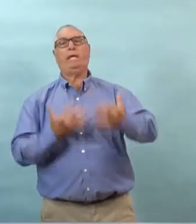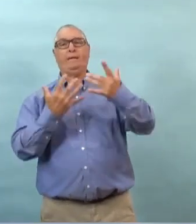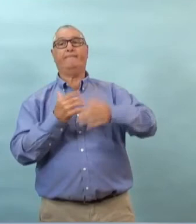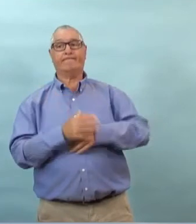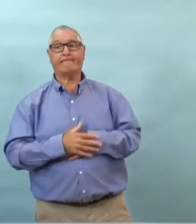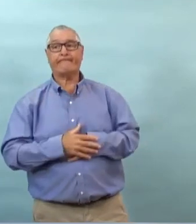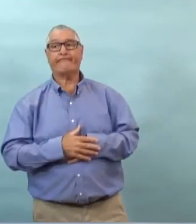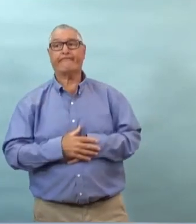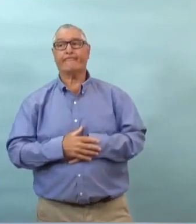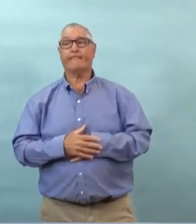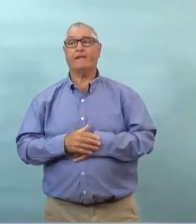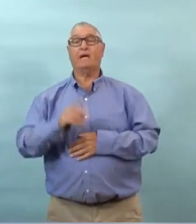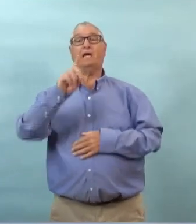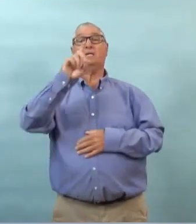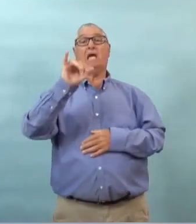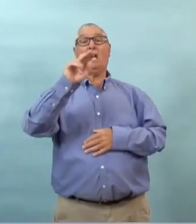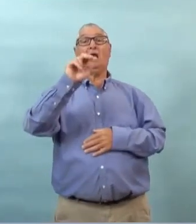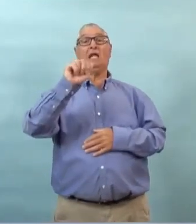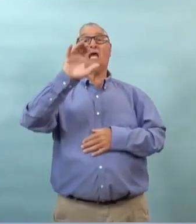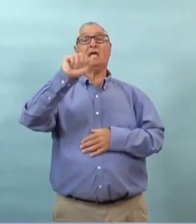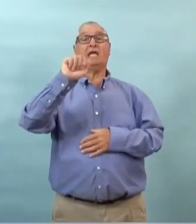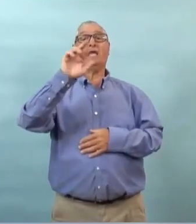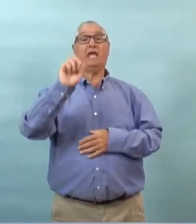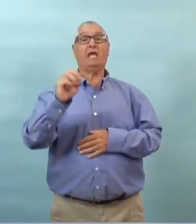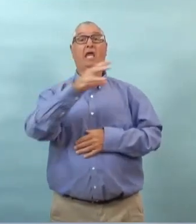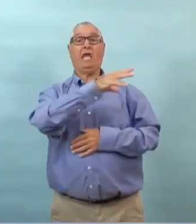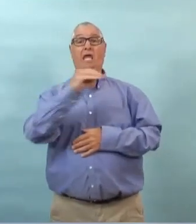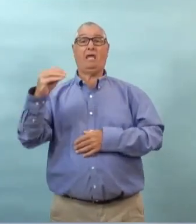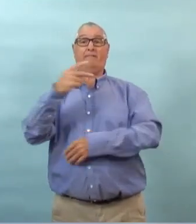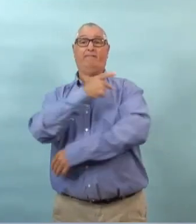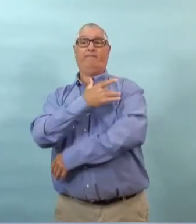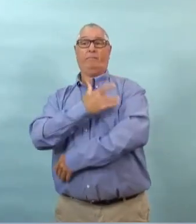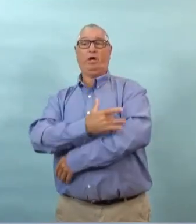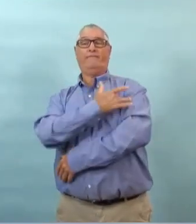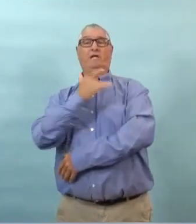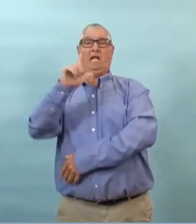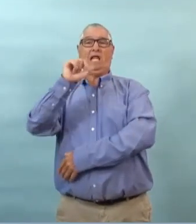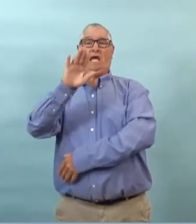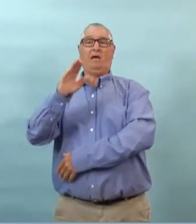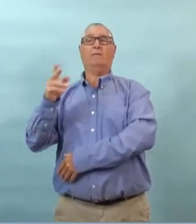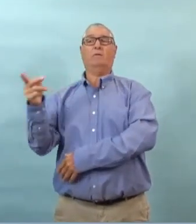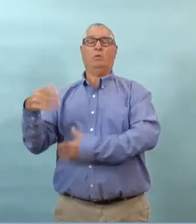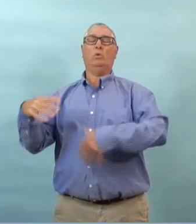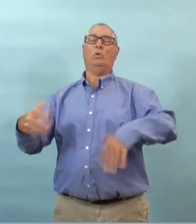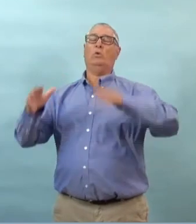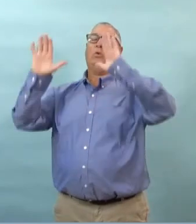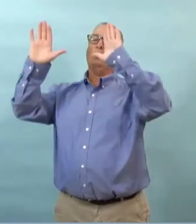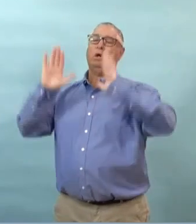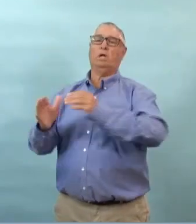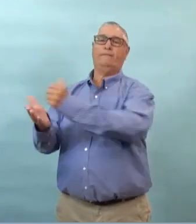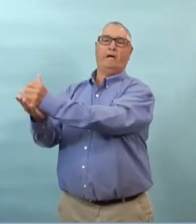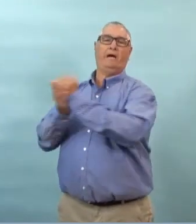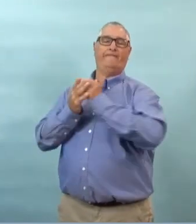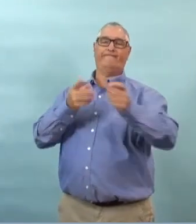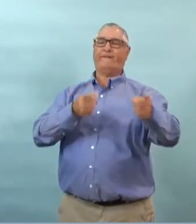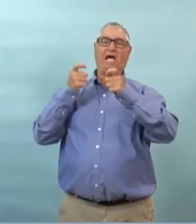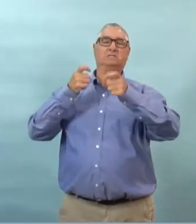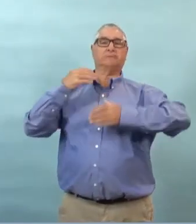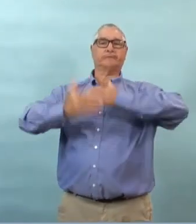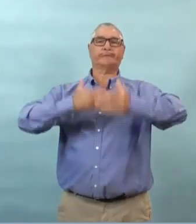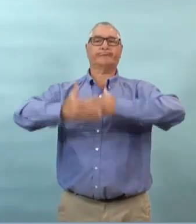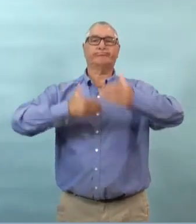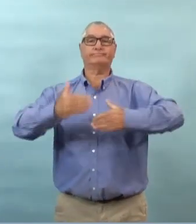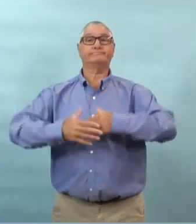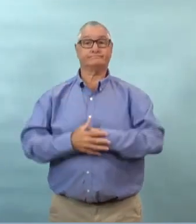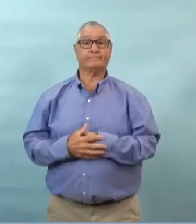aider au processus dans son ensemble nous avons également des laboratoires provincials au sein de soins communs qui peuvent